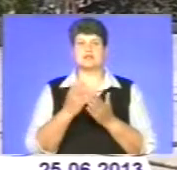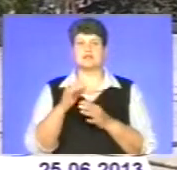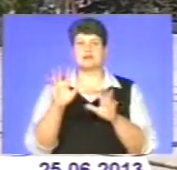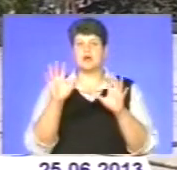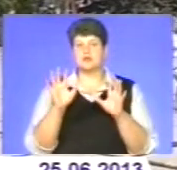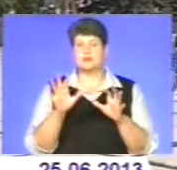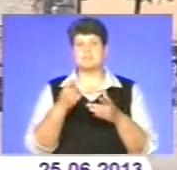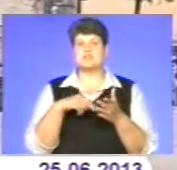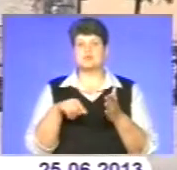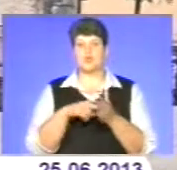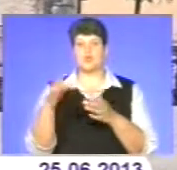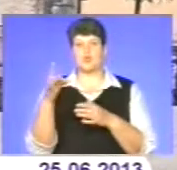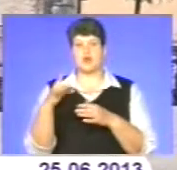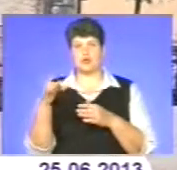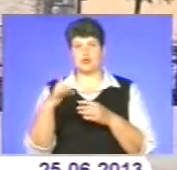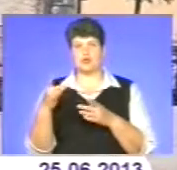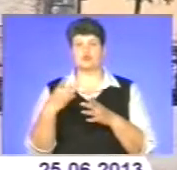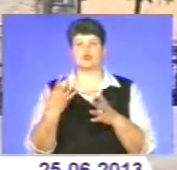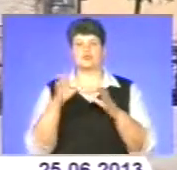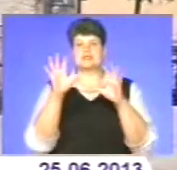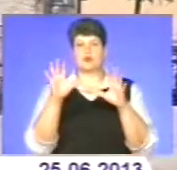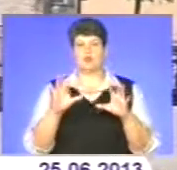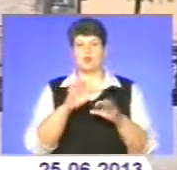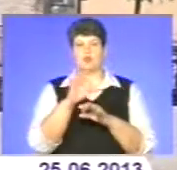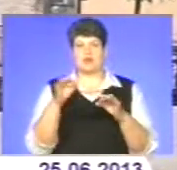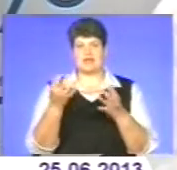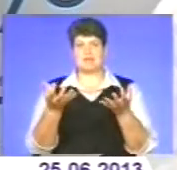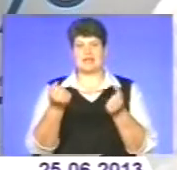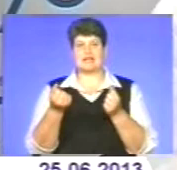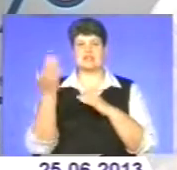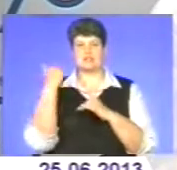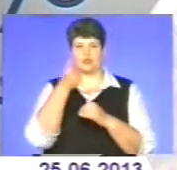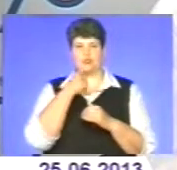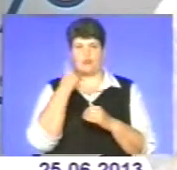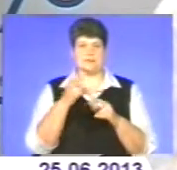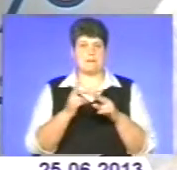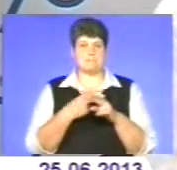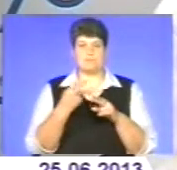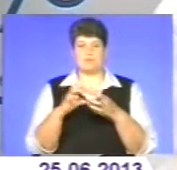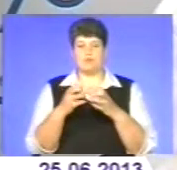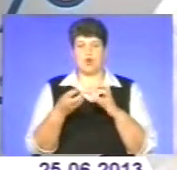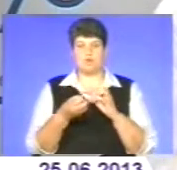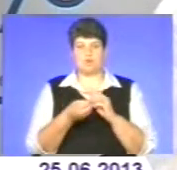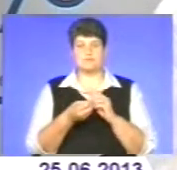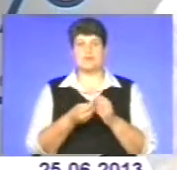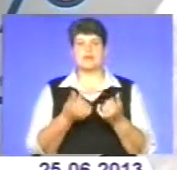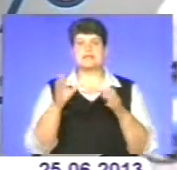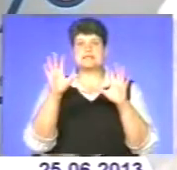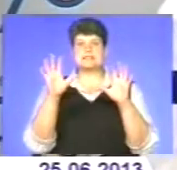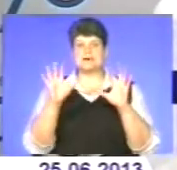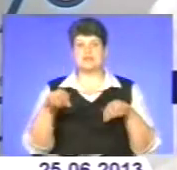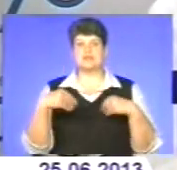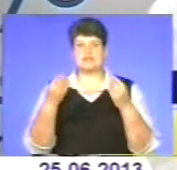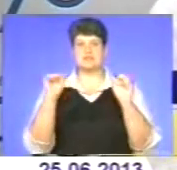обласні сесії законопроект прийшов без перешкод ще минулоріч. Статус міста обласного значення, як вже сказав пан мер, дасть можливість